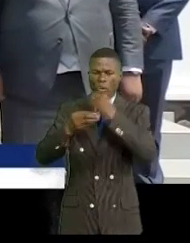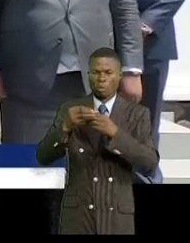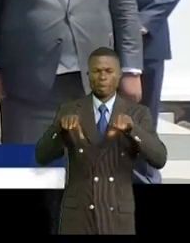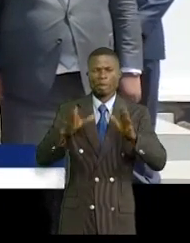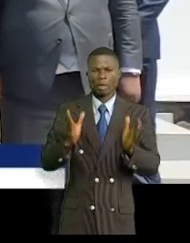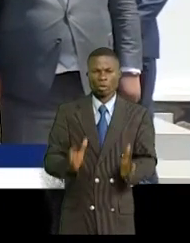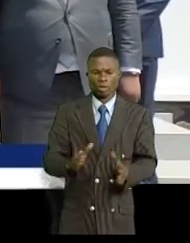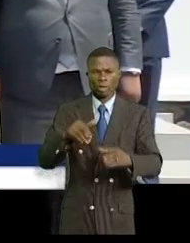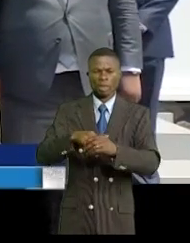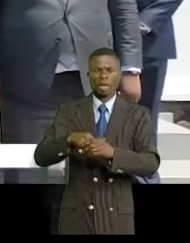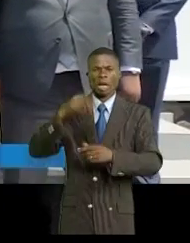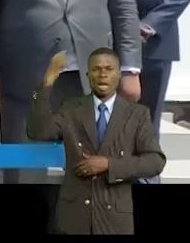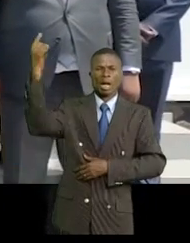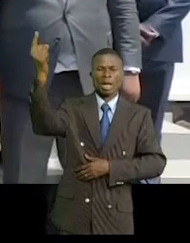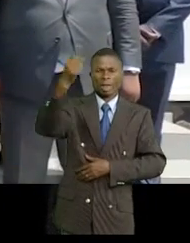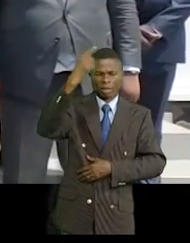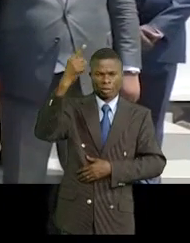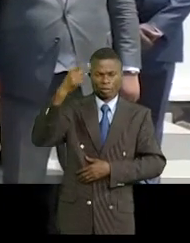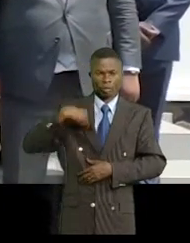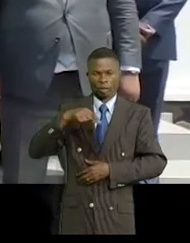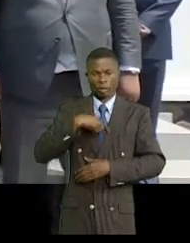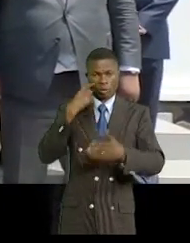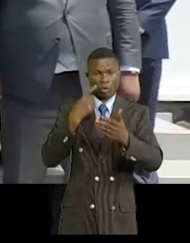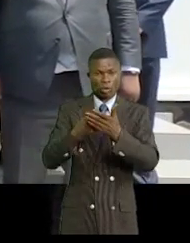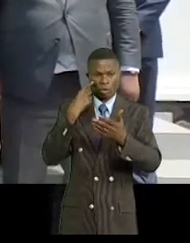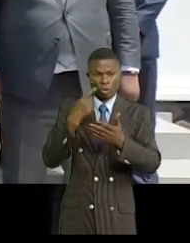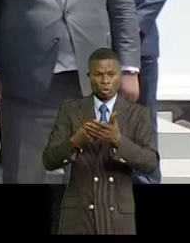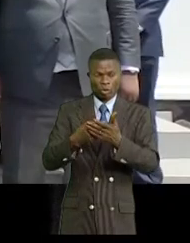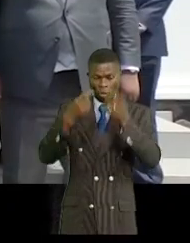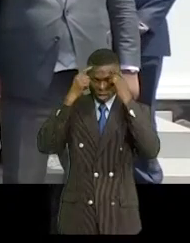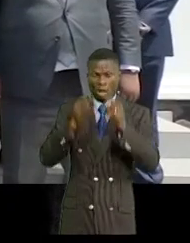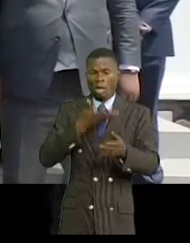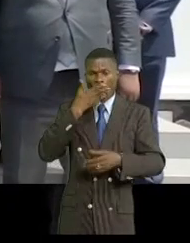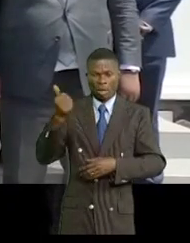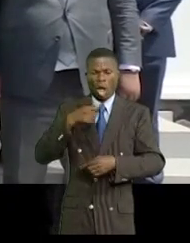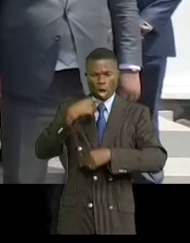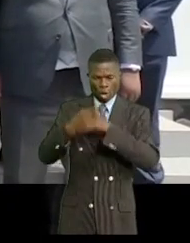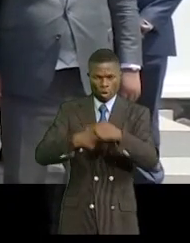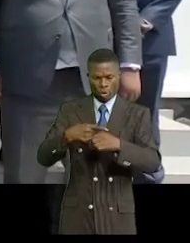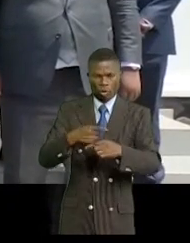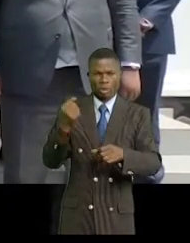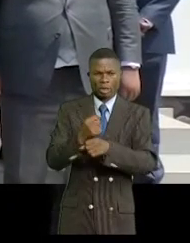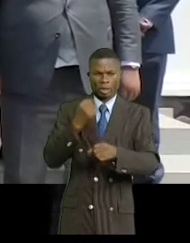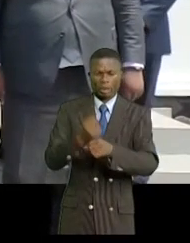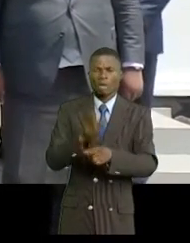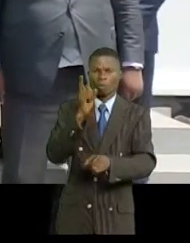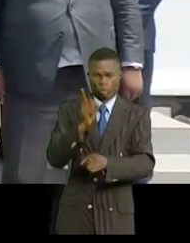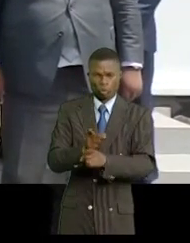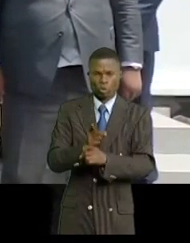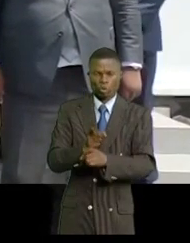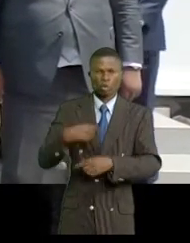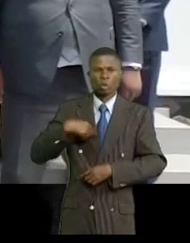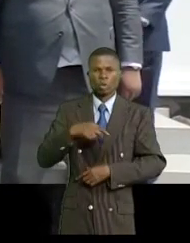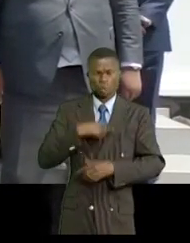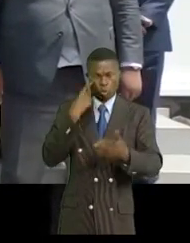Au niveau international, nous avons constaté un regain d'optimisme et la reprise des affaires, effectivement. Nous